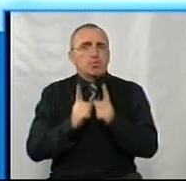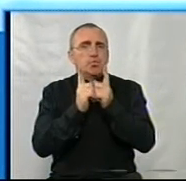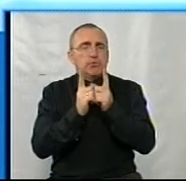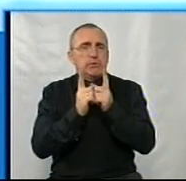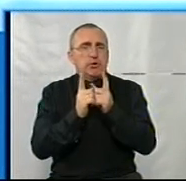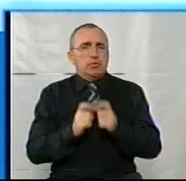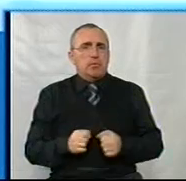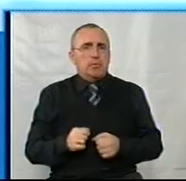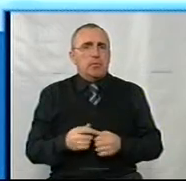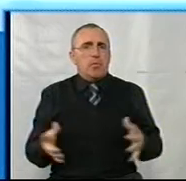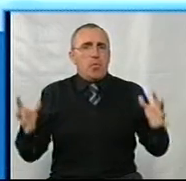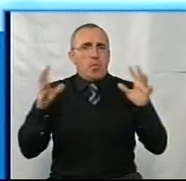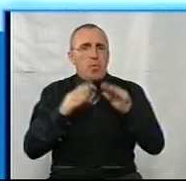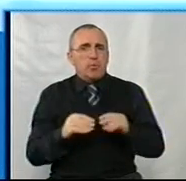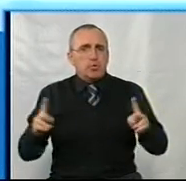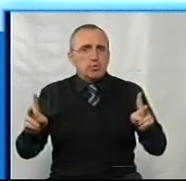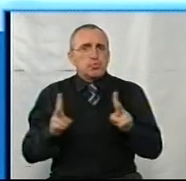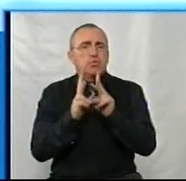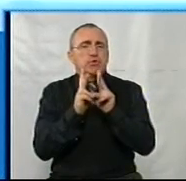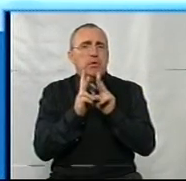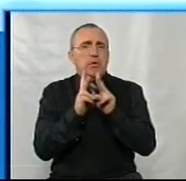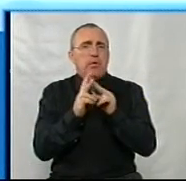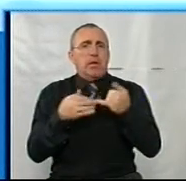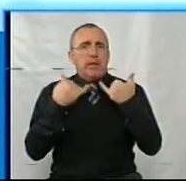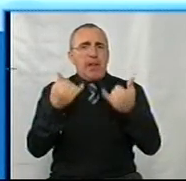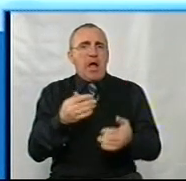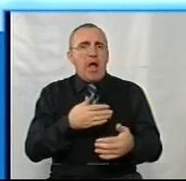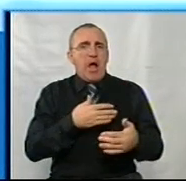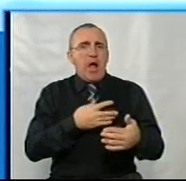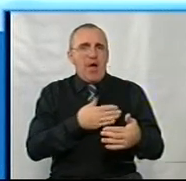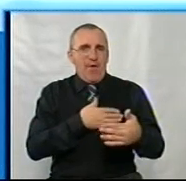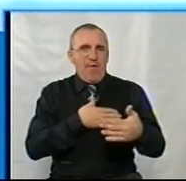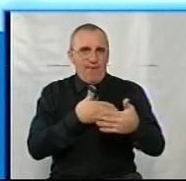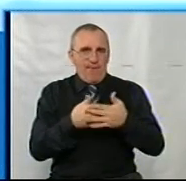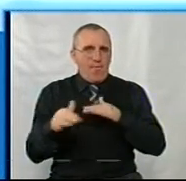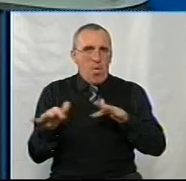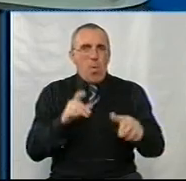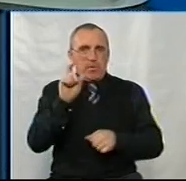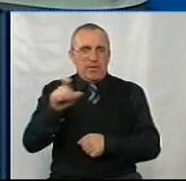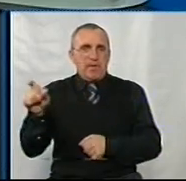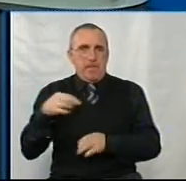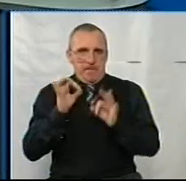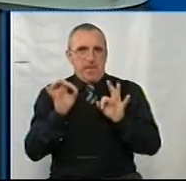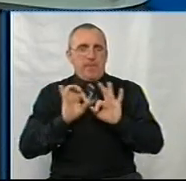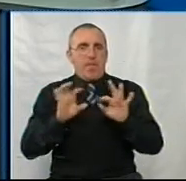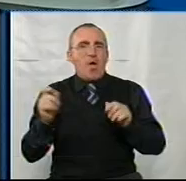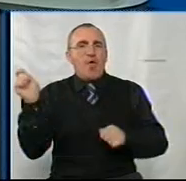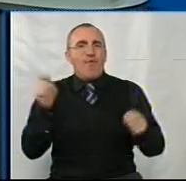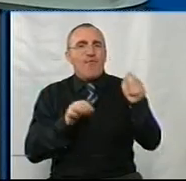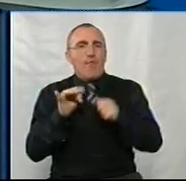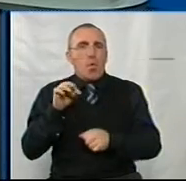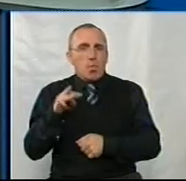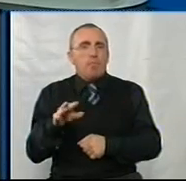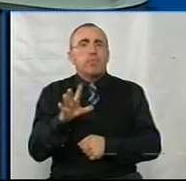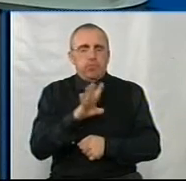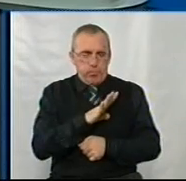об'єднавчу зустріч для волонтерів, якщо я правильно висловлююсь. Так, форуми для